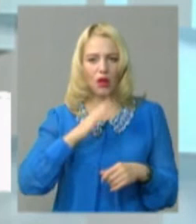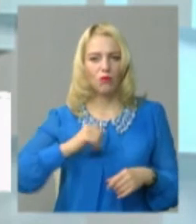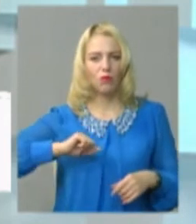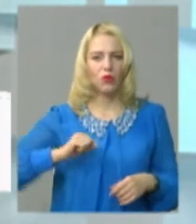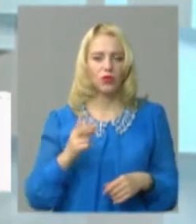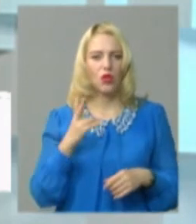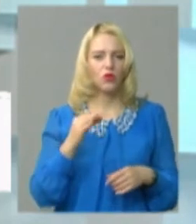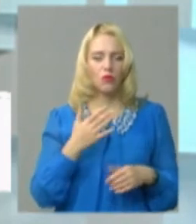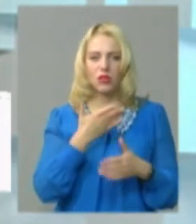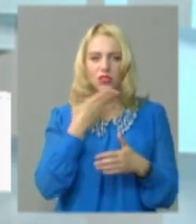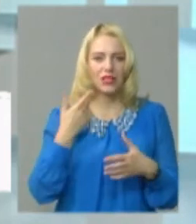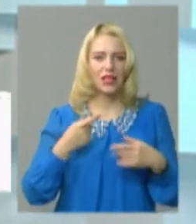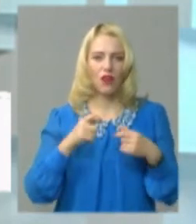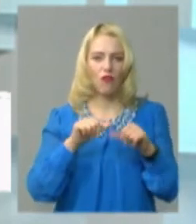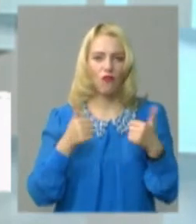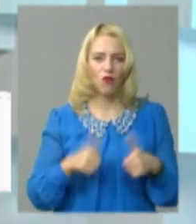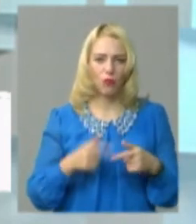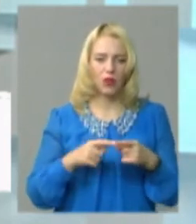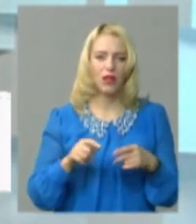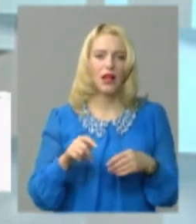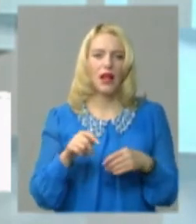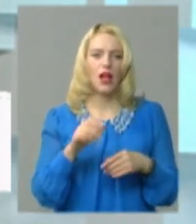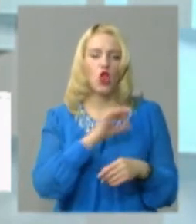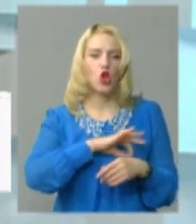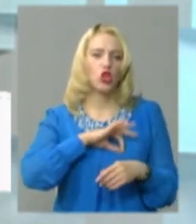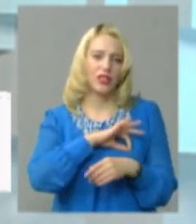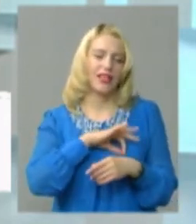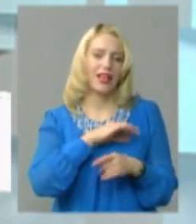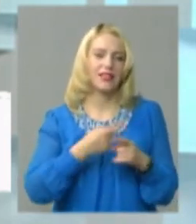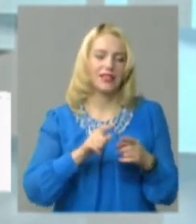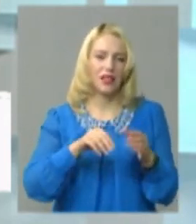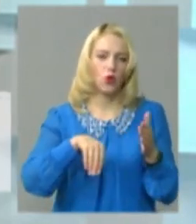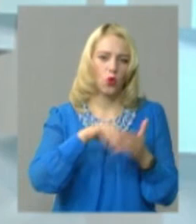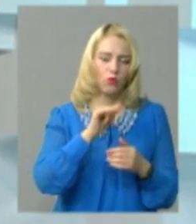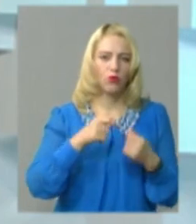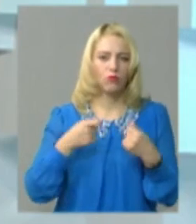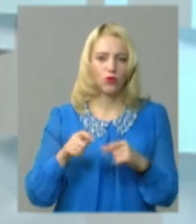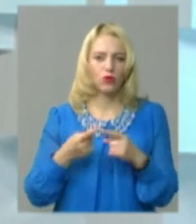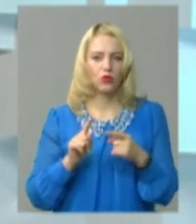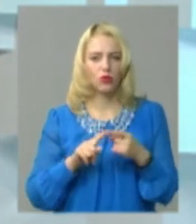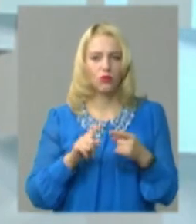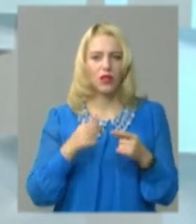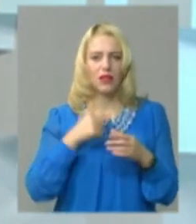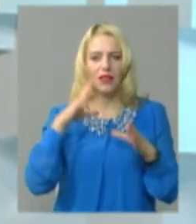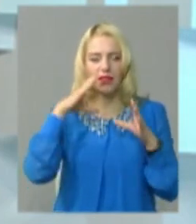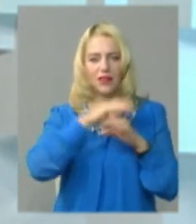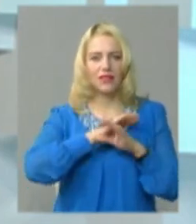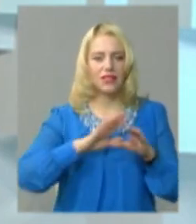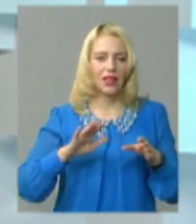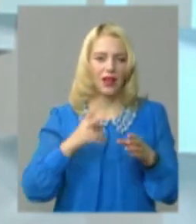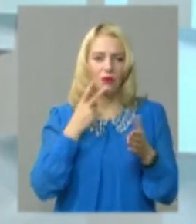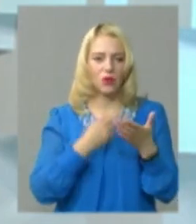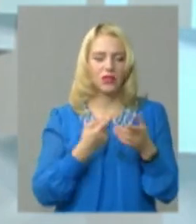подрузі, але ми ще не оформили нотаріально цей куплю-продаж. Відповідно, я ще не встигаю